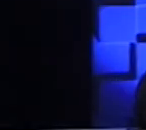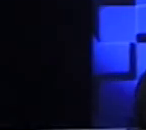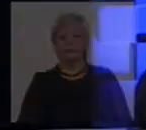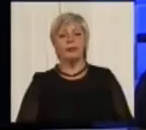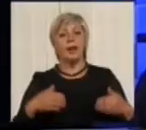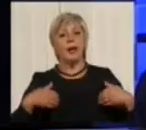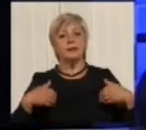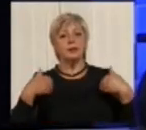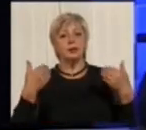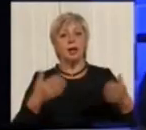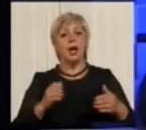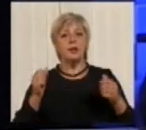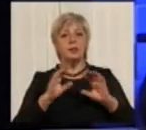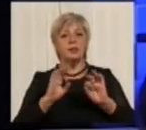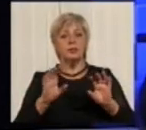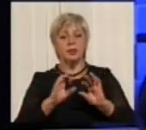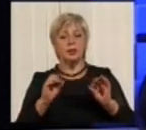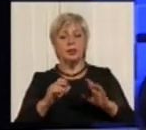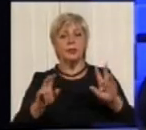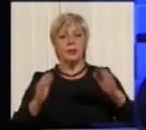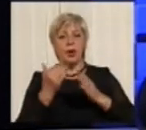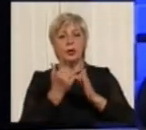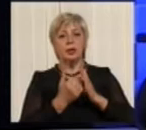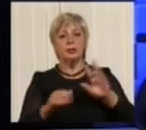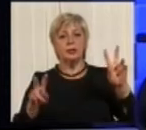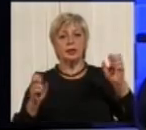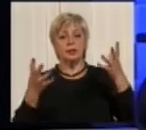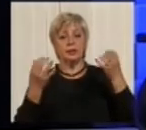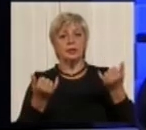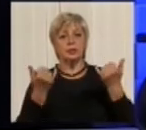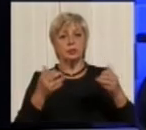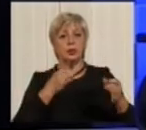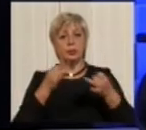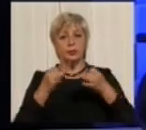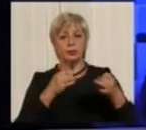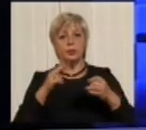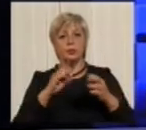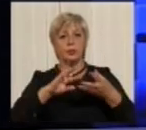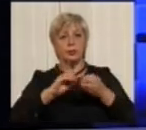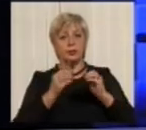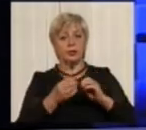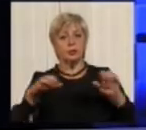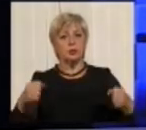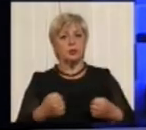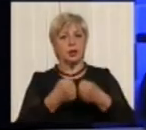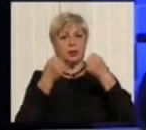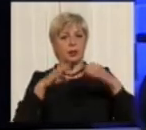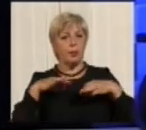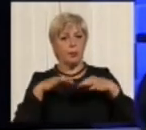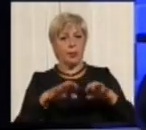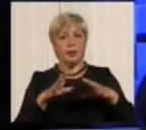Вітаю! ефірі програма «Тема дня» і сьогодні поговоримо про проблему ДТП. Згідно даних платформи